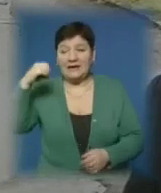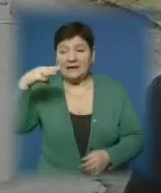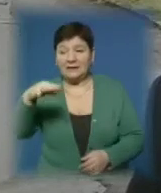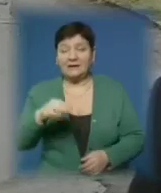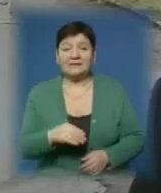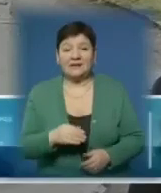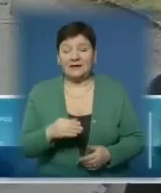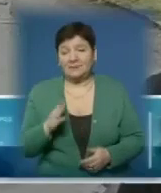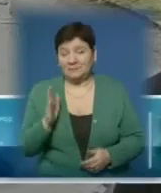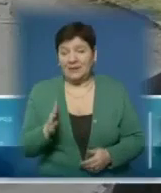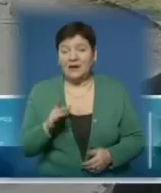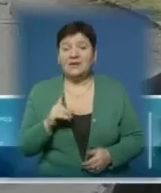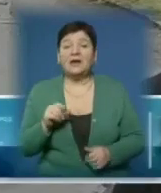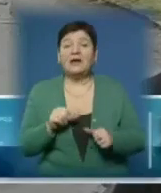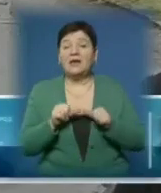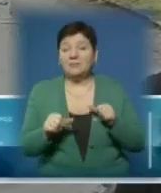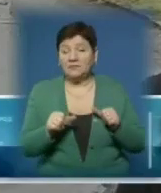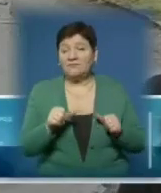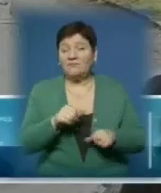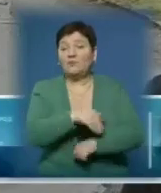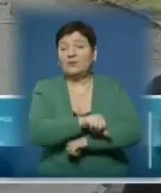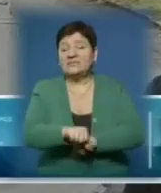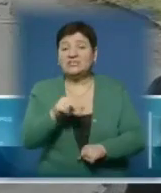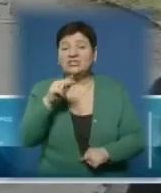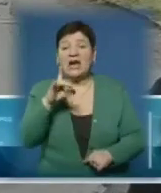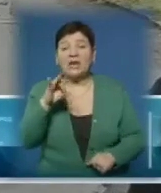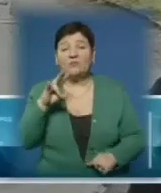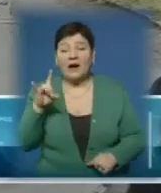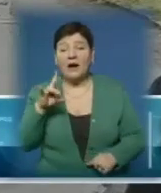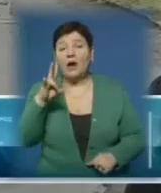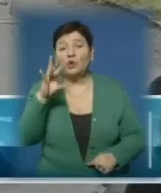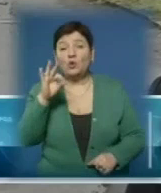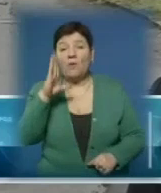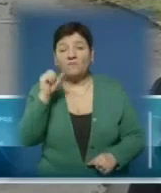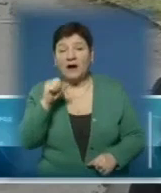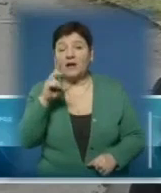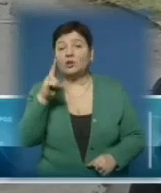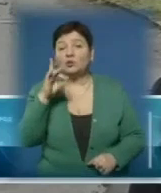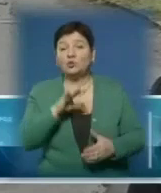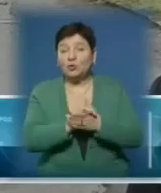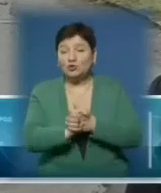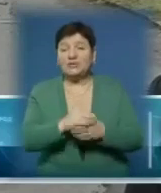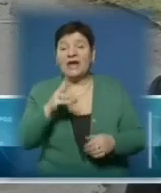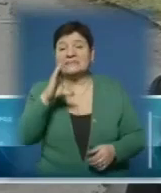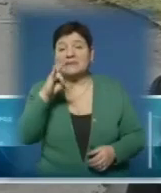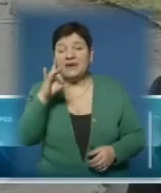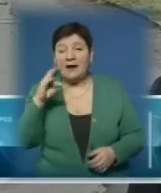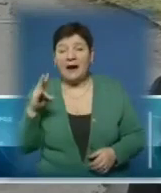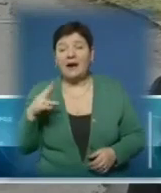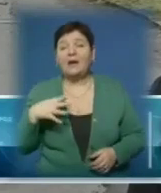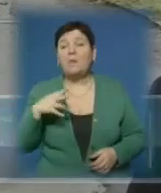вулиці Чкалова, освітлення функціонує на вулиці Нова, Дружня, Глінка, Сидоряка, Львівська,